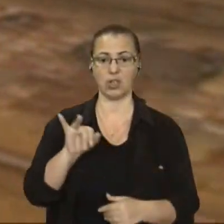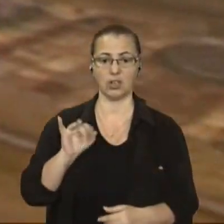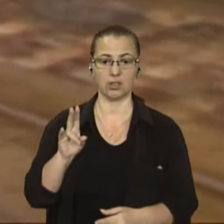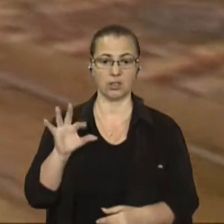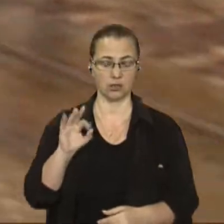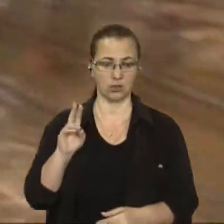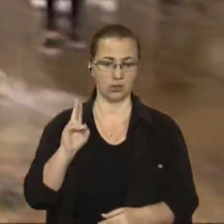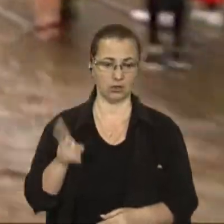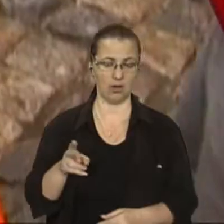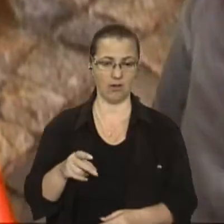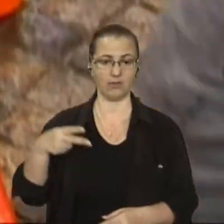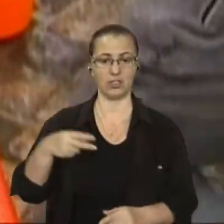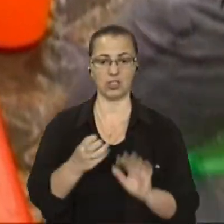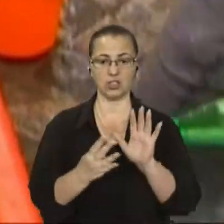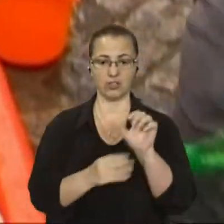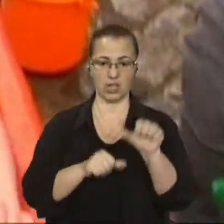2019-му.